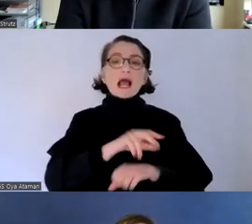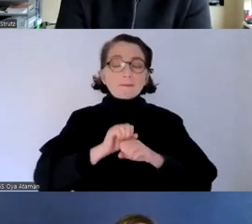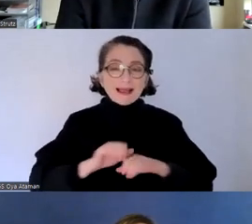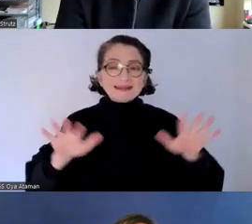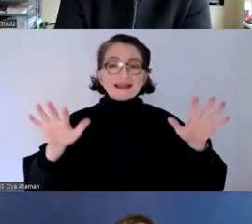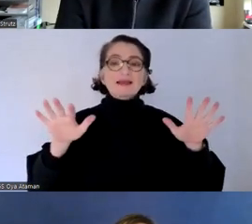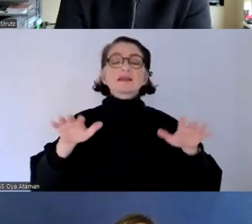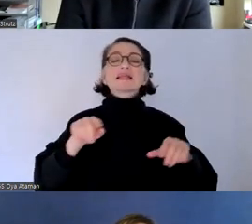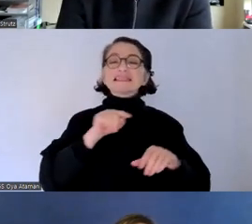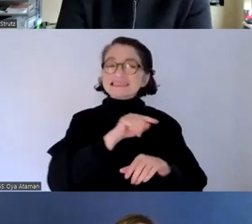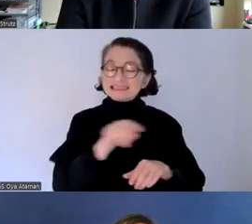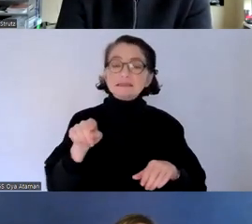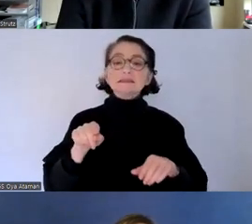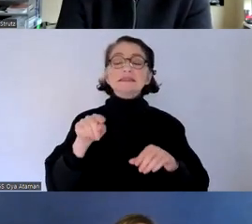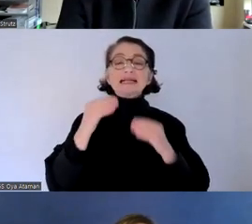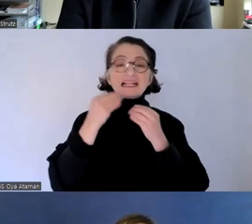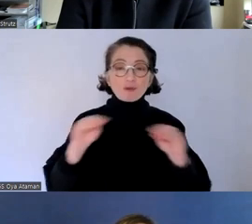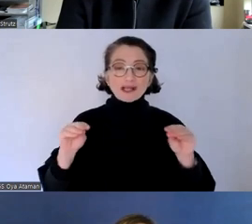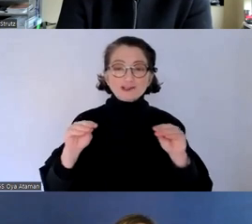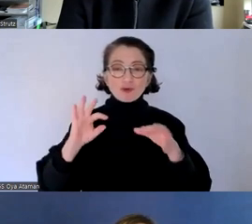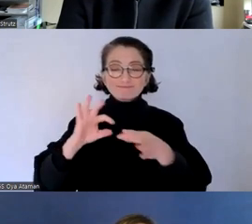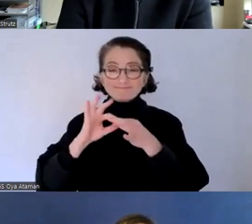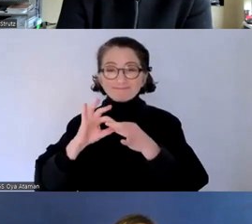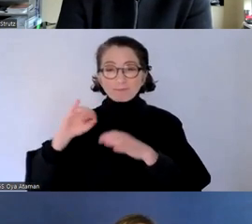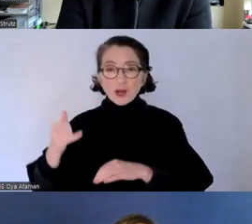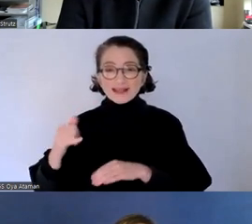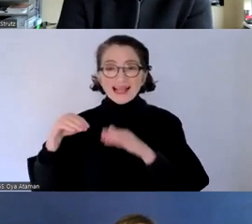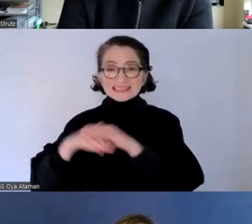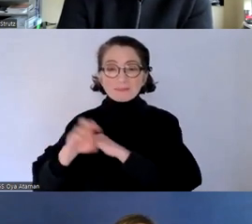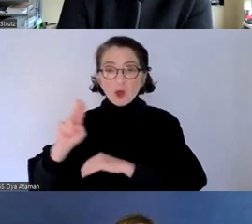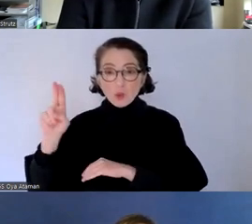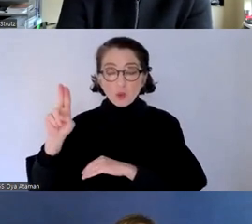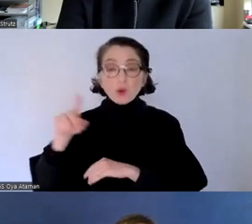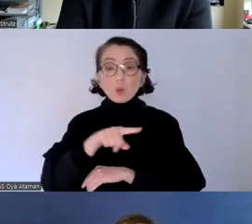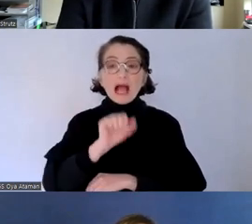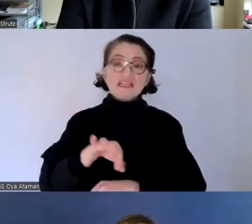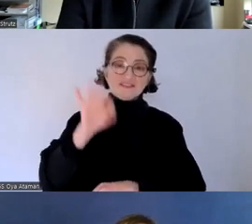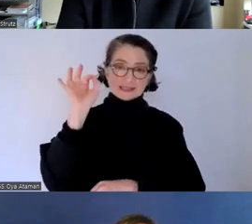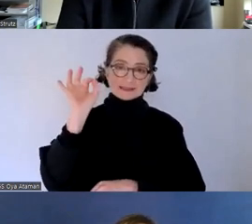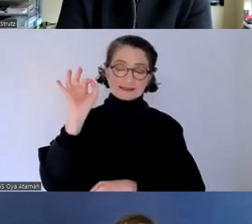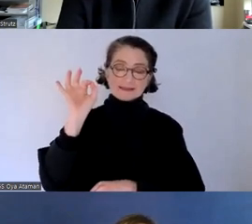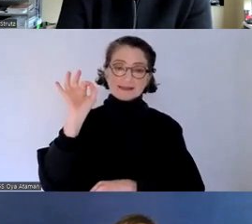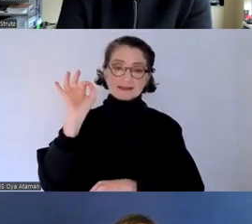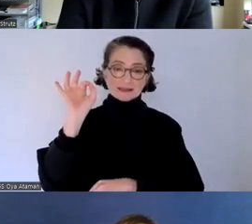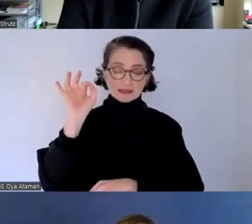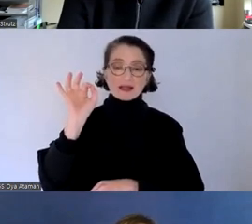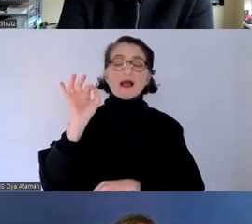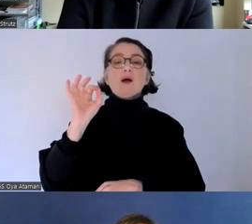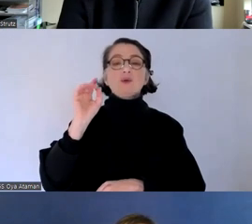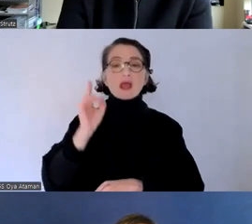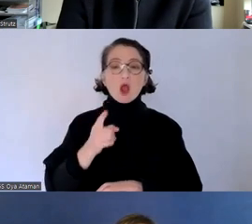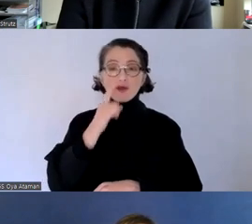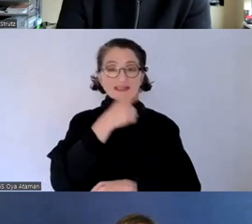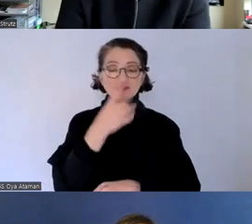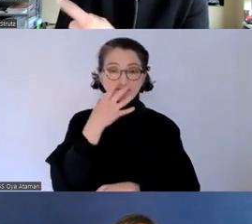informationen zu dem projekt ssb eu finden können aber eben sich auch wenn sie das